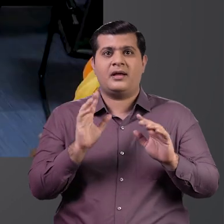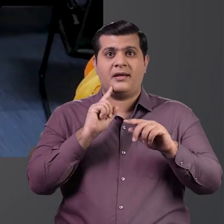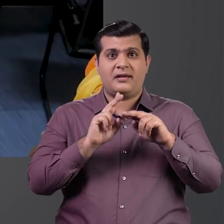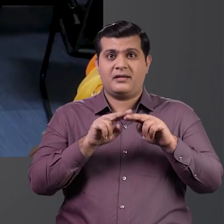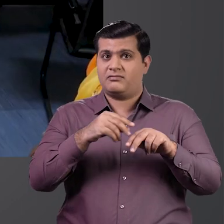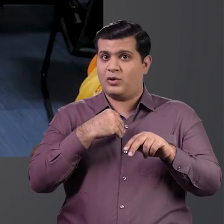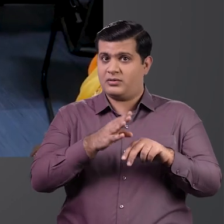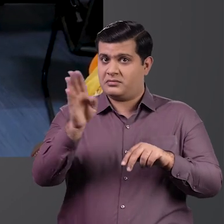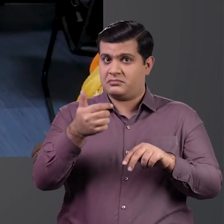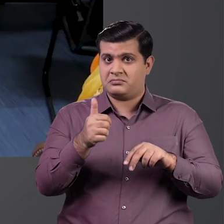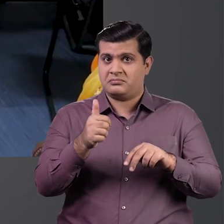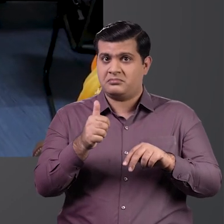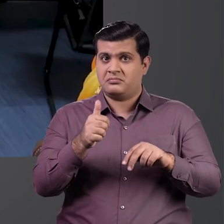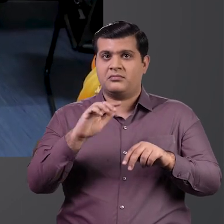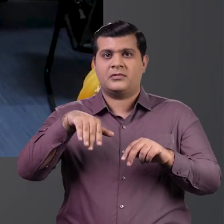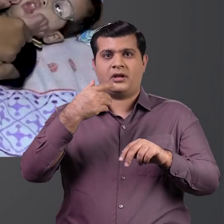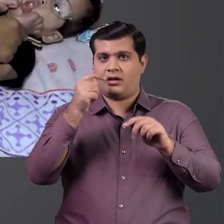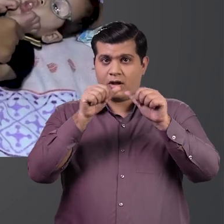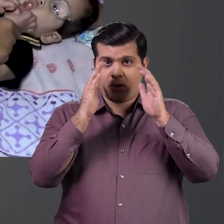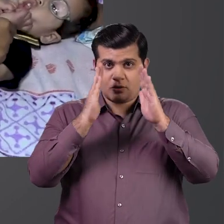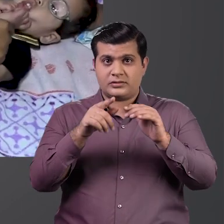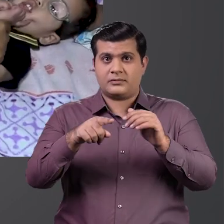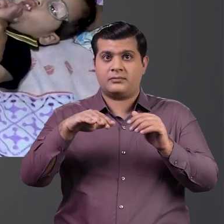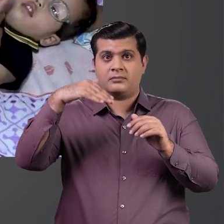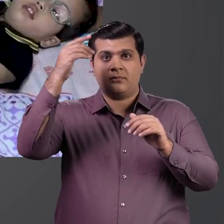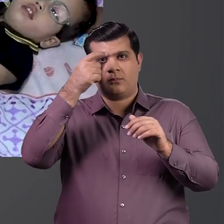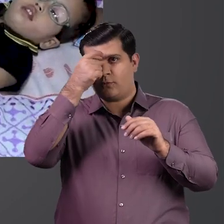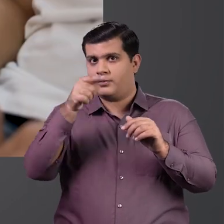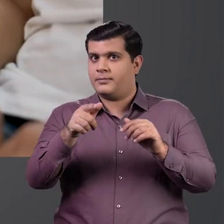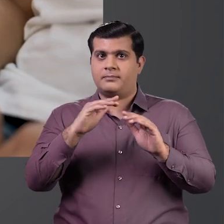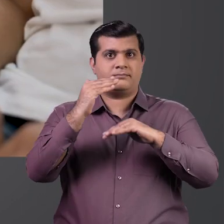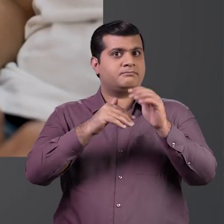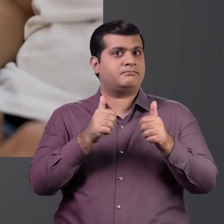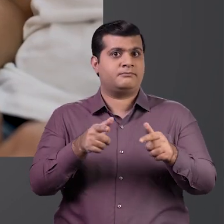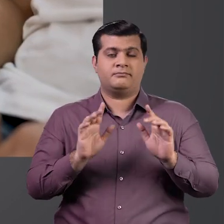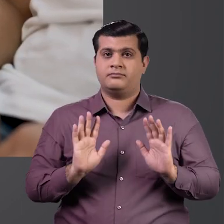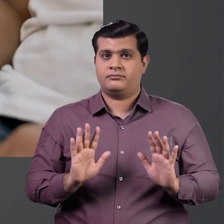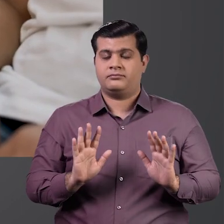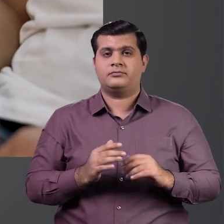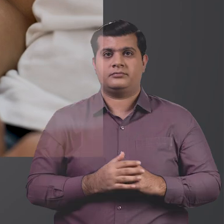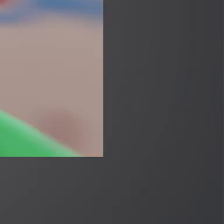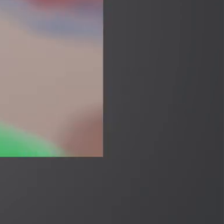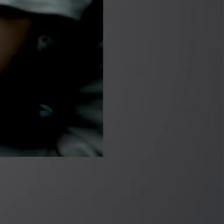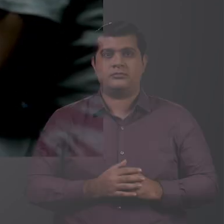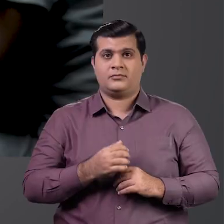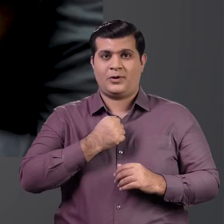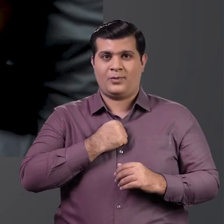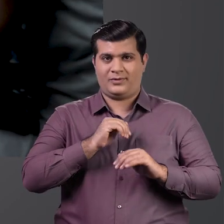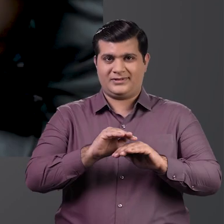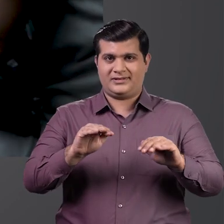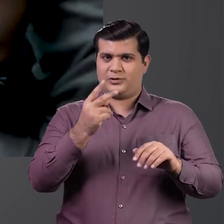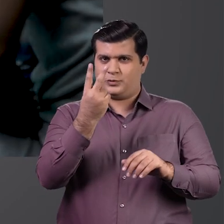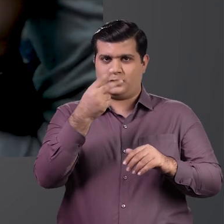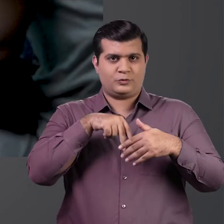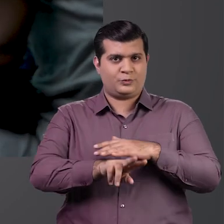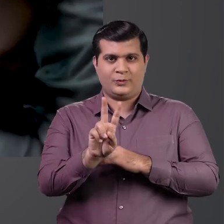हैं यदि डॉक्टरी सहायता न ली जाए तो आउटिज्म से पीड़ित बच्चों के विकास पर असर हो सकता है I have twin